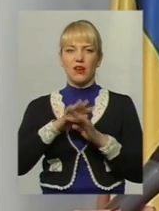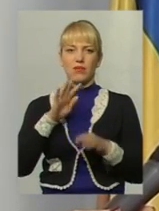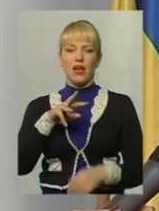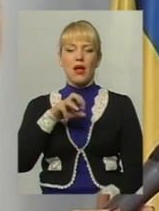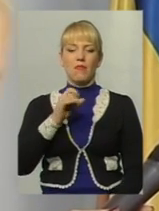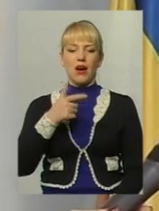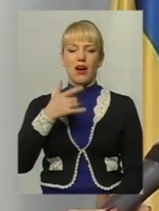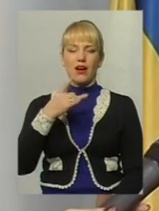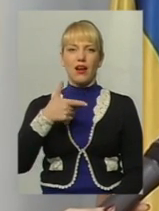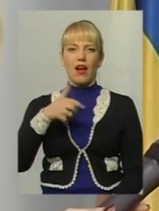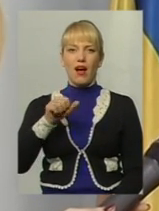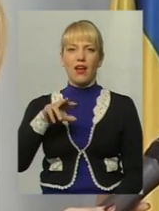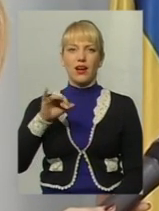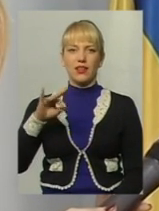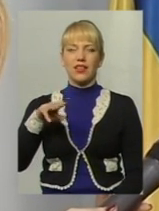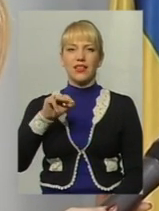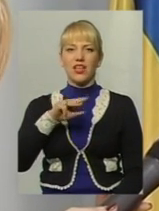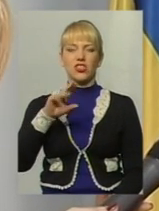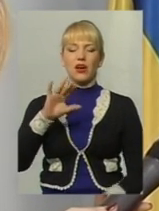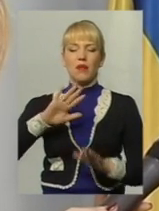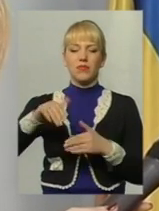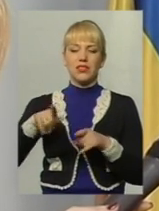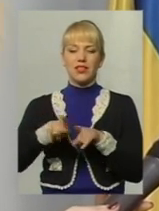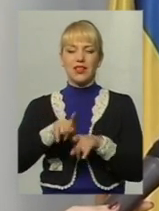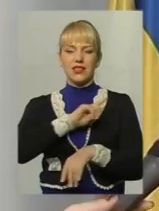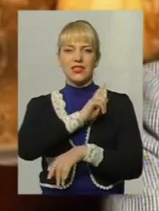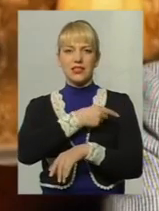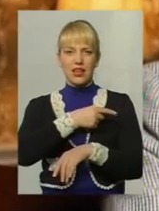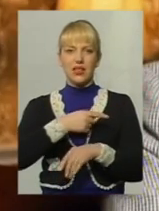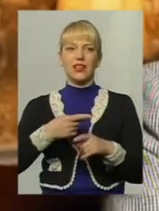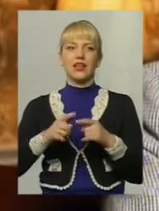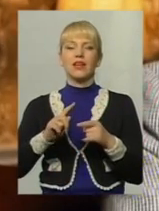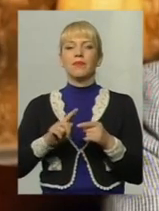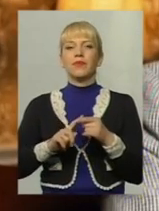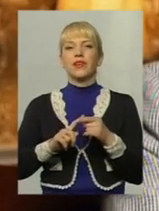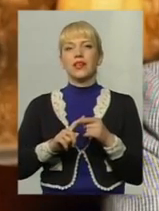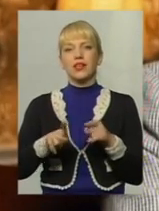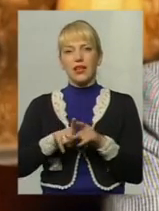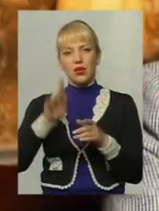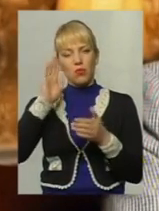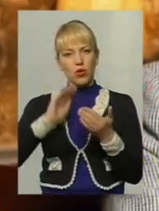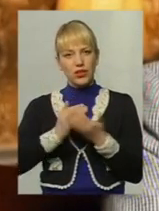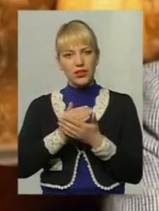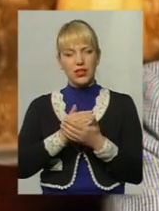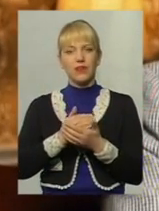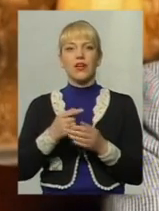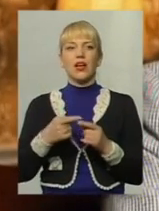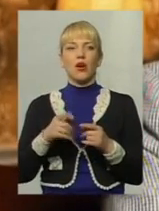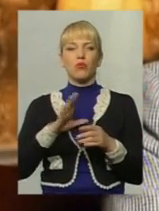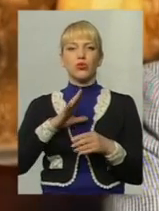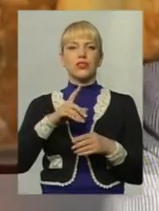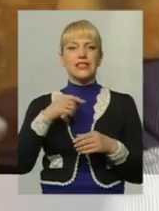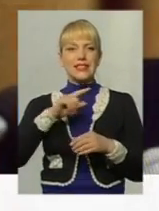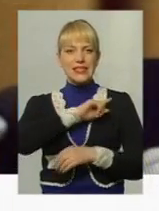Теччор, після таких сильних політиків, прем'єр-міністрів, як Уїстон Черчилль, бути такою сильною